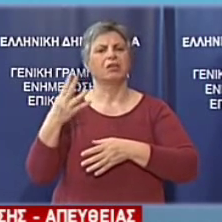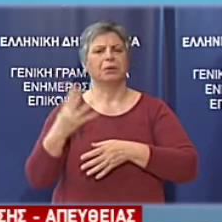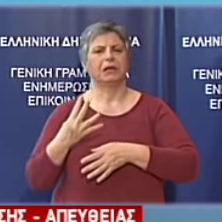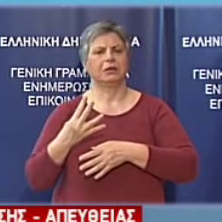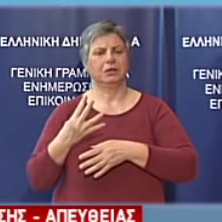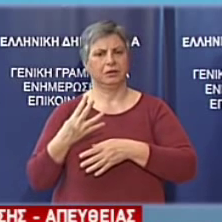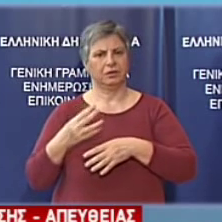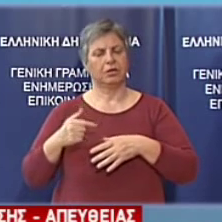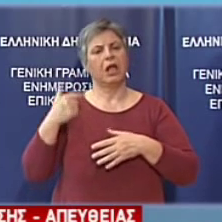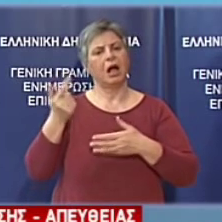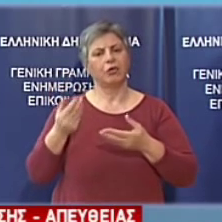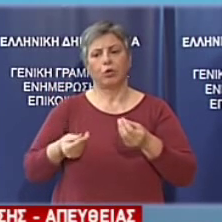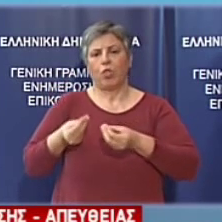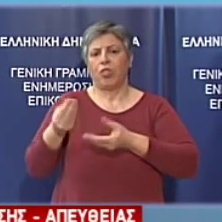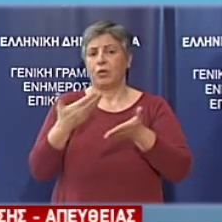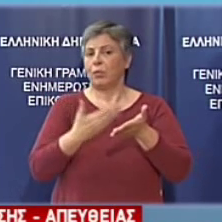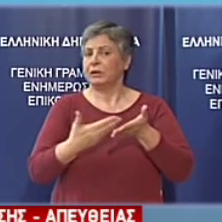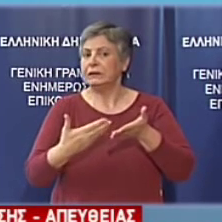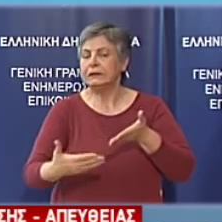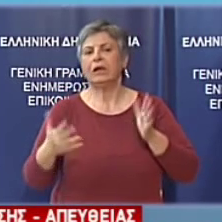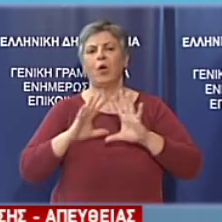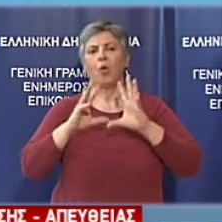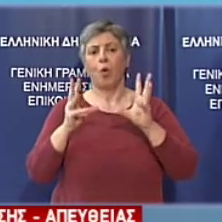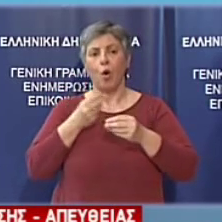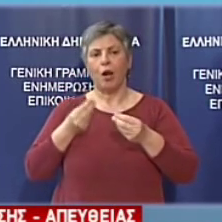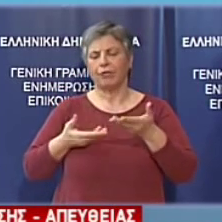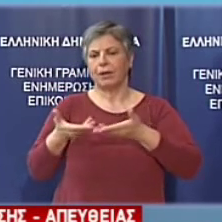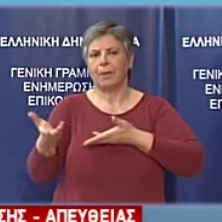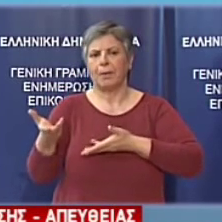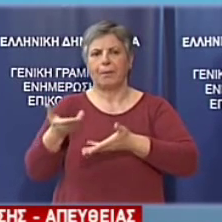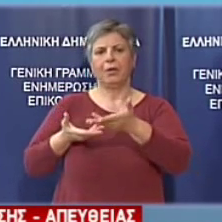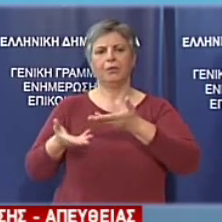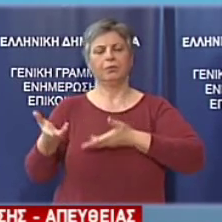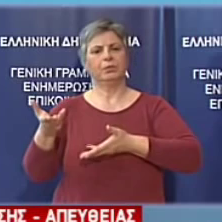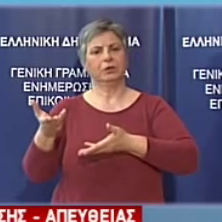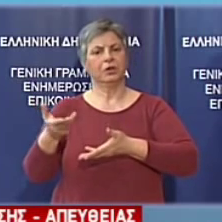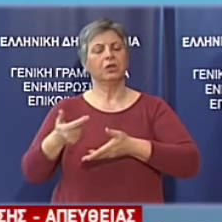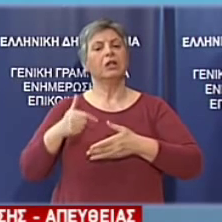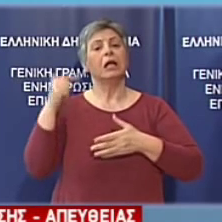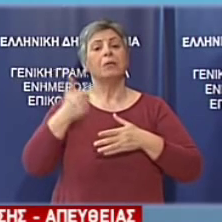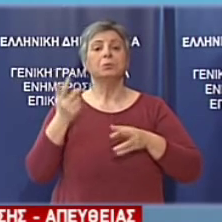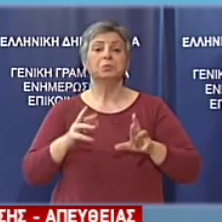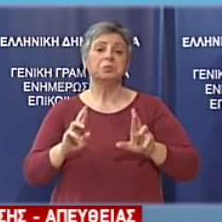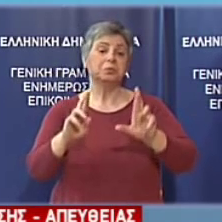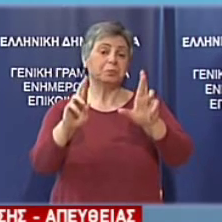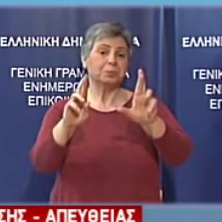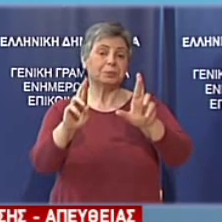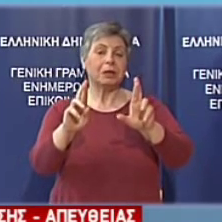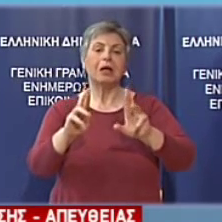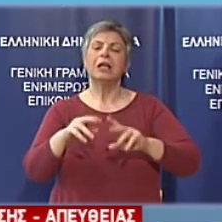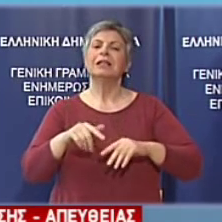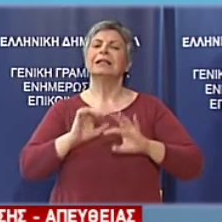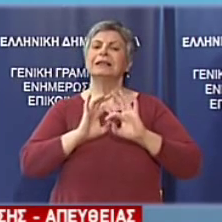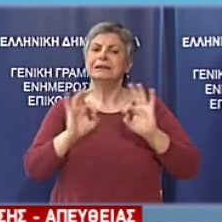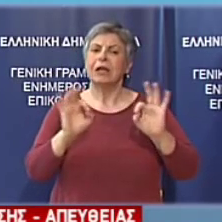ανταλλαγή και στοιχείων και δεδομένων. Με δεδομένη την πορεία των επαφών αυτών έχουμε βάση με αισιοδοξία ότι οι θεσμοί θα